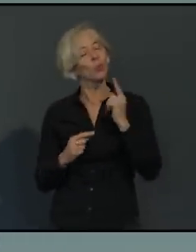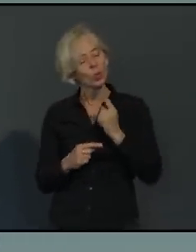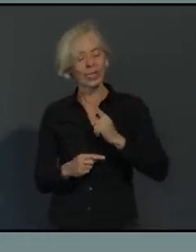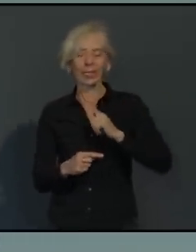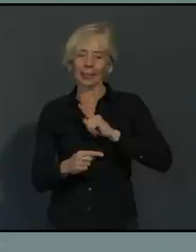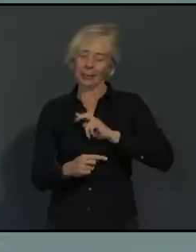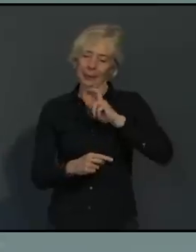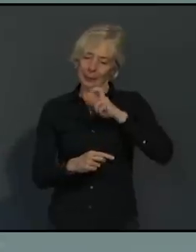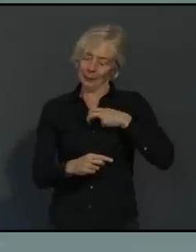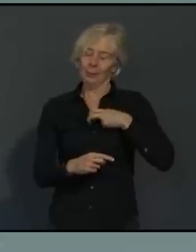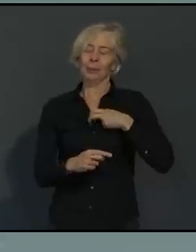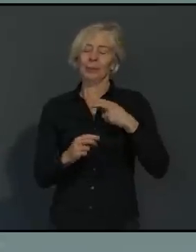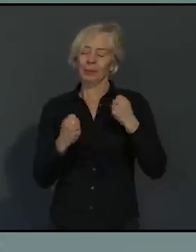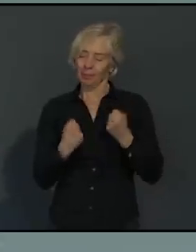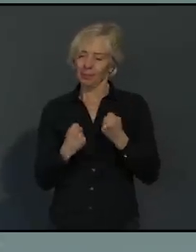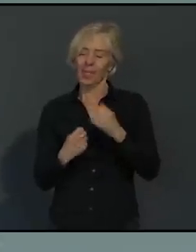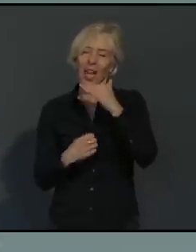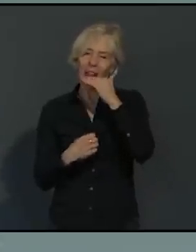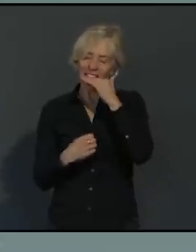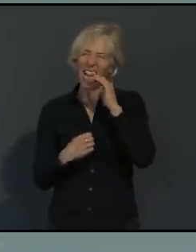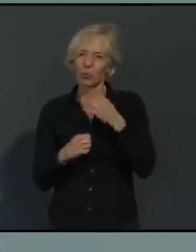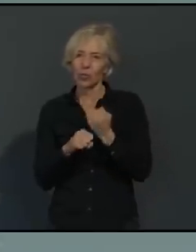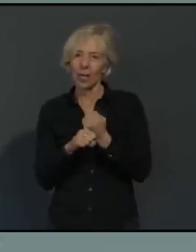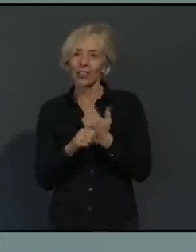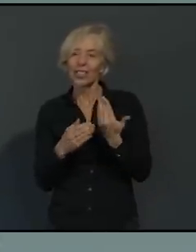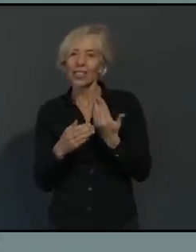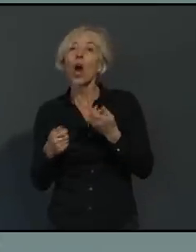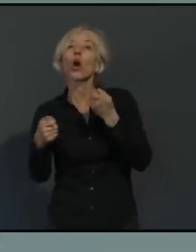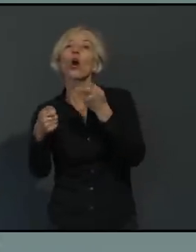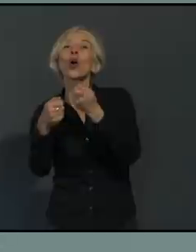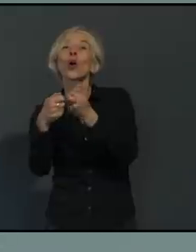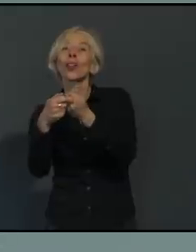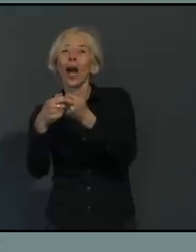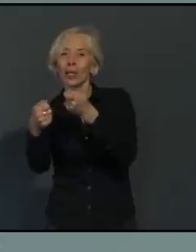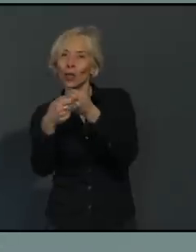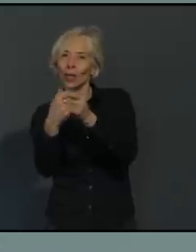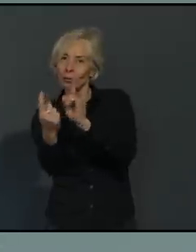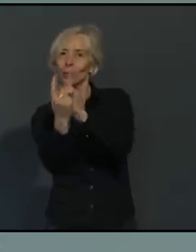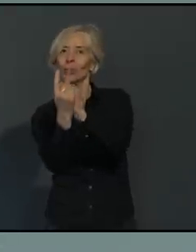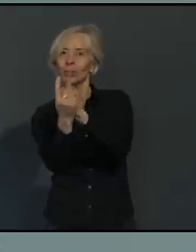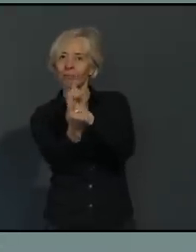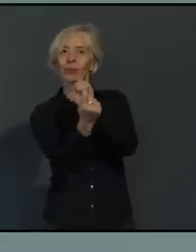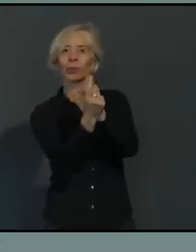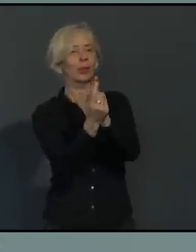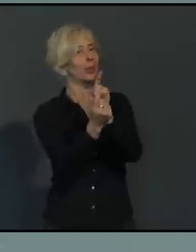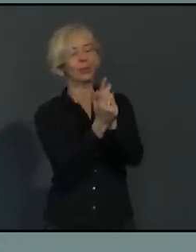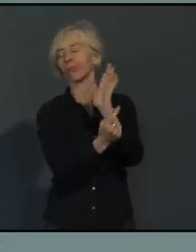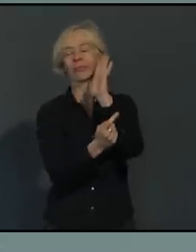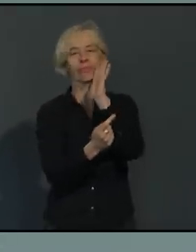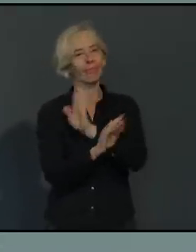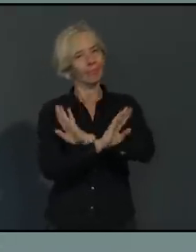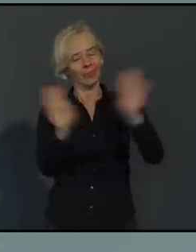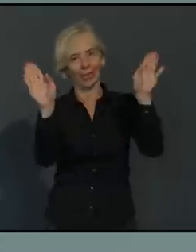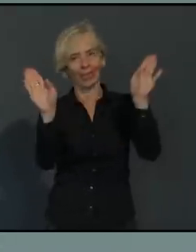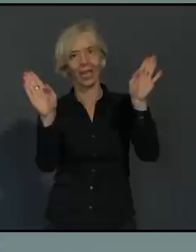die wir nicht wirklich notwendigerweise auch begehen müssen. Das heißt, wenn möglich, bitte zu Hause bleiben, bitte